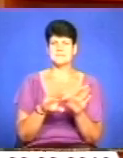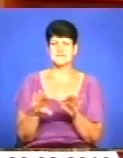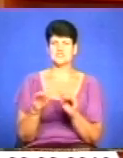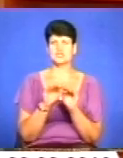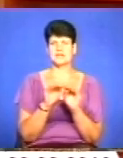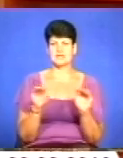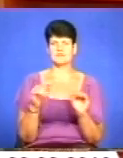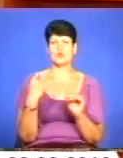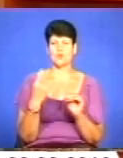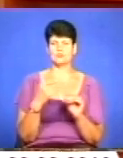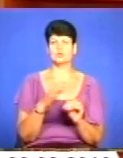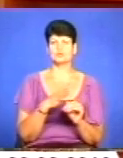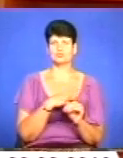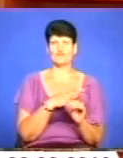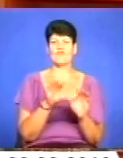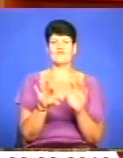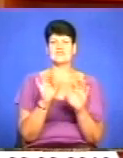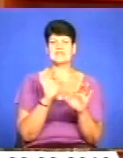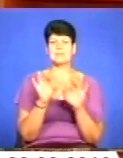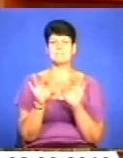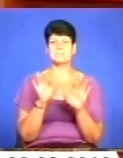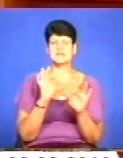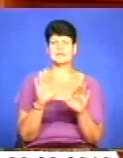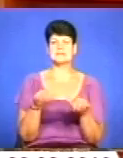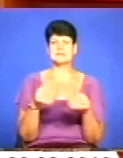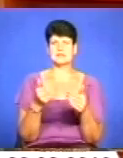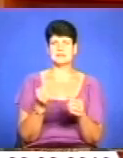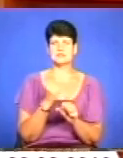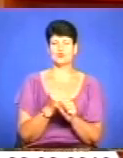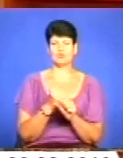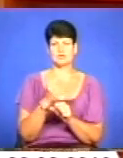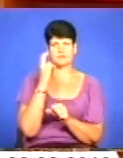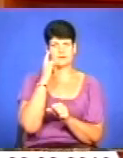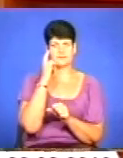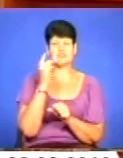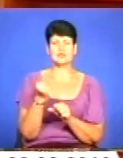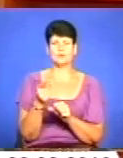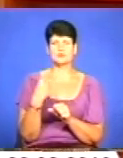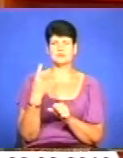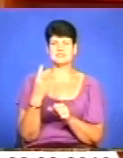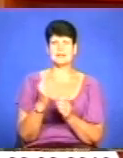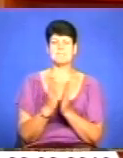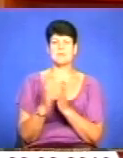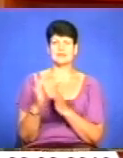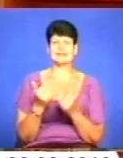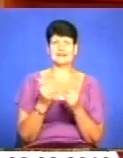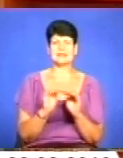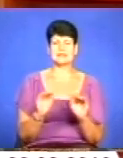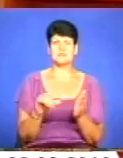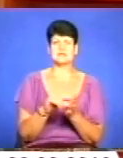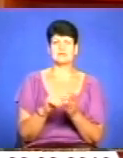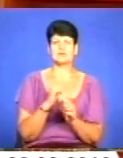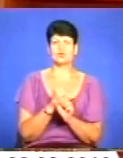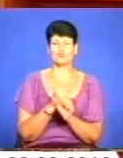рівні області відбувався відбір і надсилалися роботи до Києва. У Тернопільській обласній бібліотеці для дітей представлені